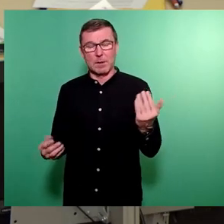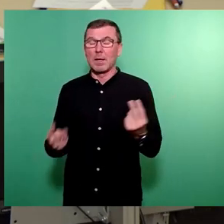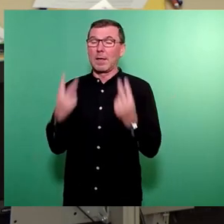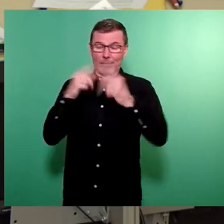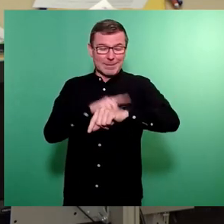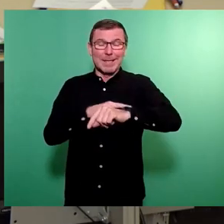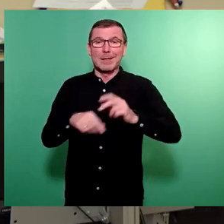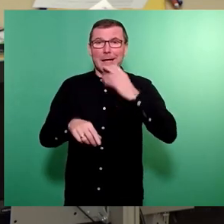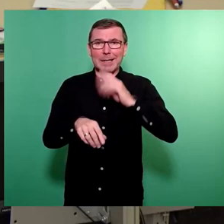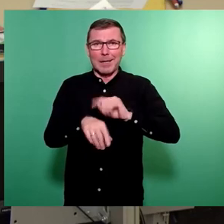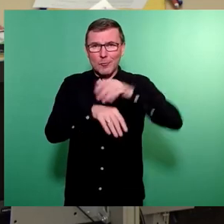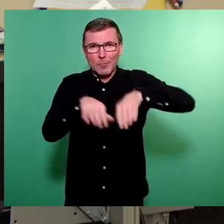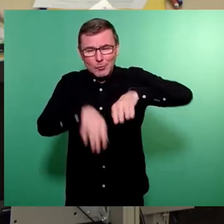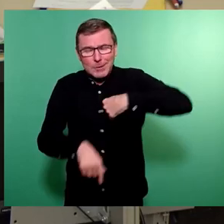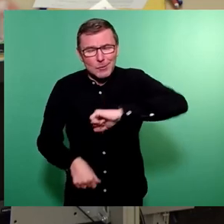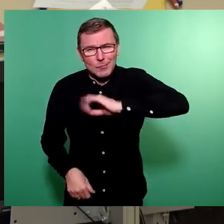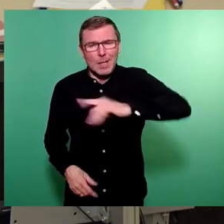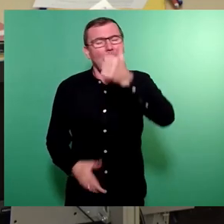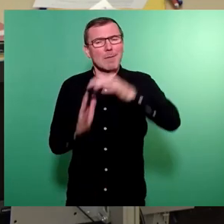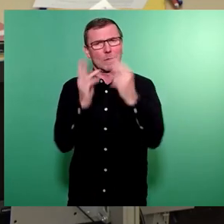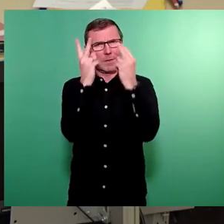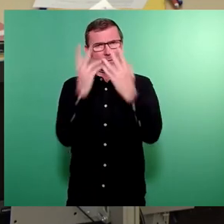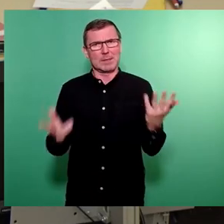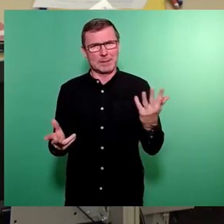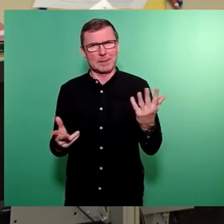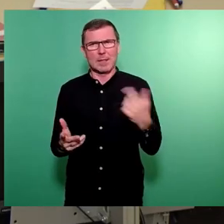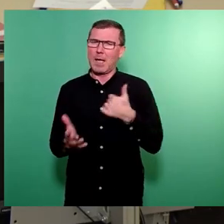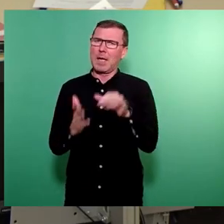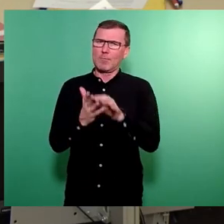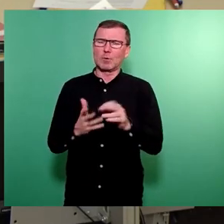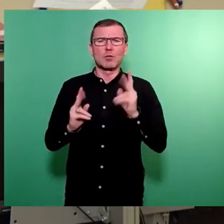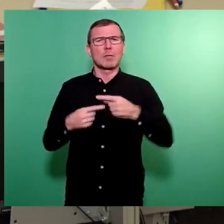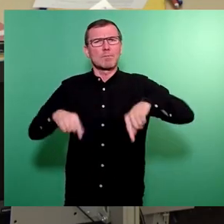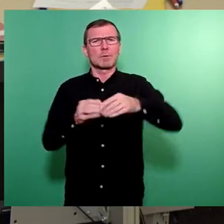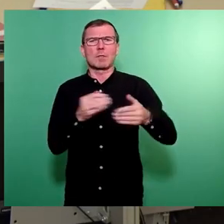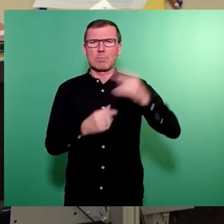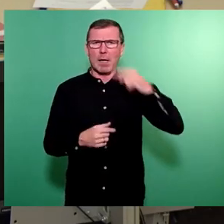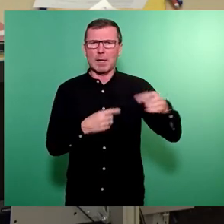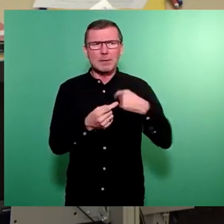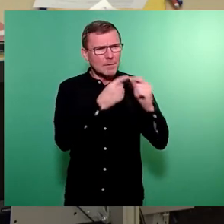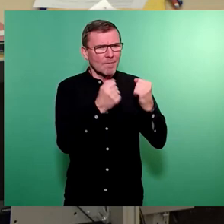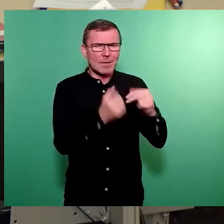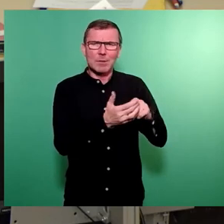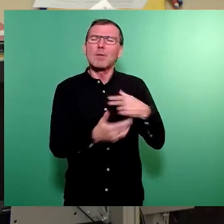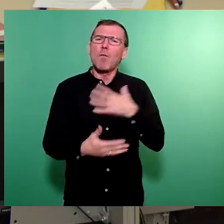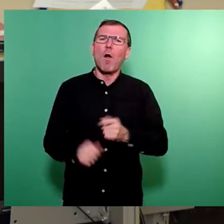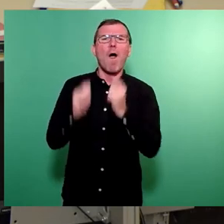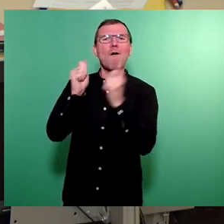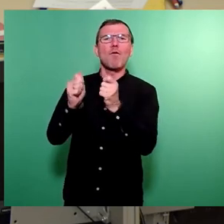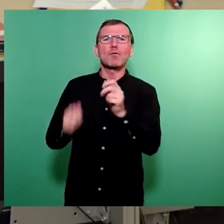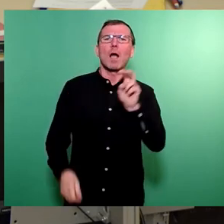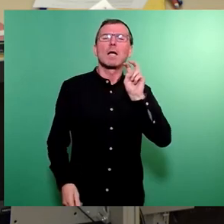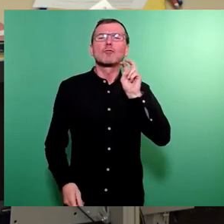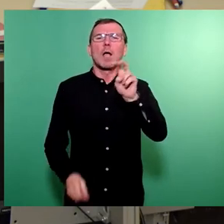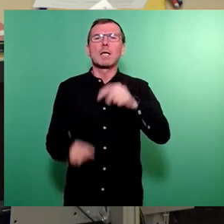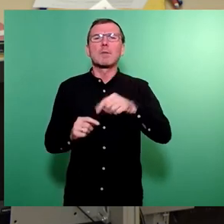überschritten, ein Punkt und zwar haben wir uns mit unseren Stadtbezirksbeiräten verständigt. Wir wollen vorschlagen, dass die Straßenbahnlinie